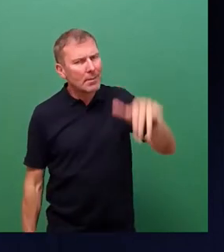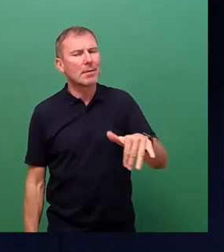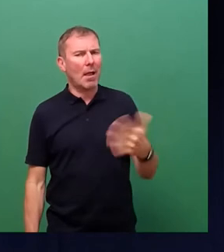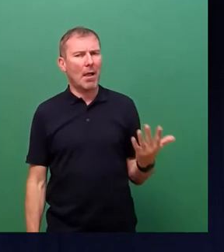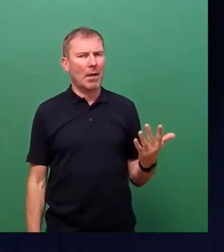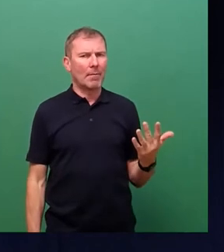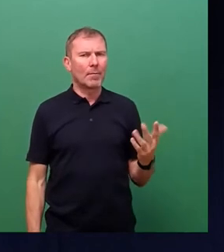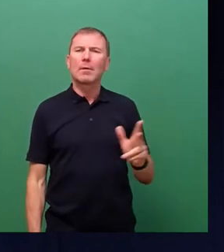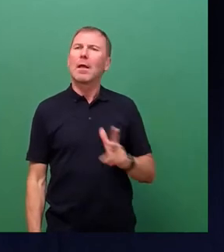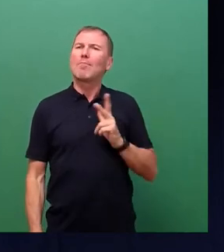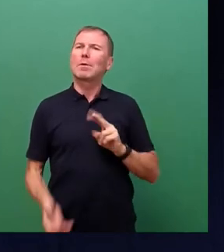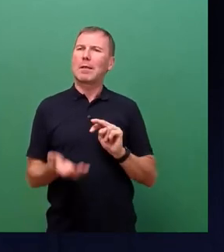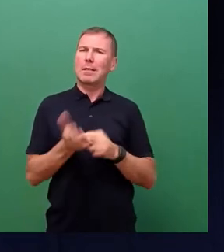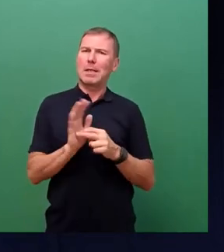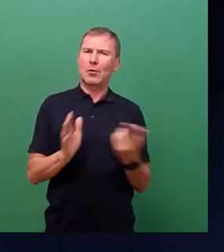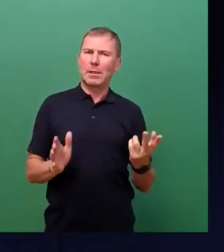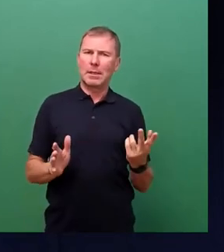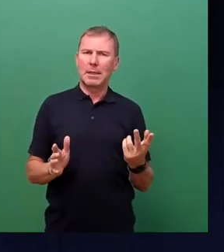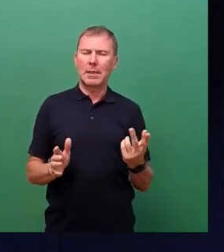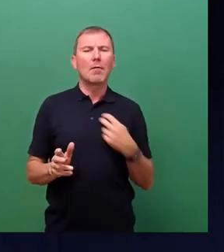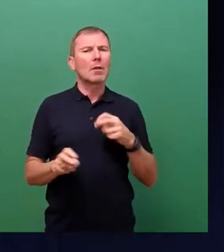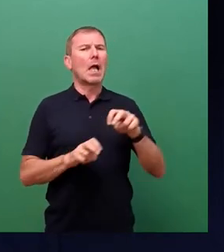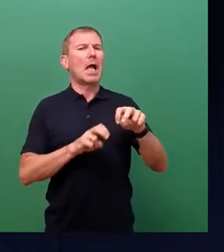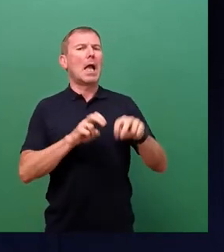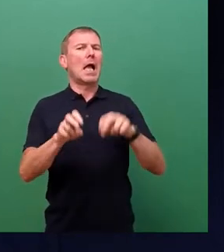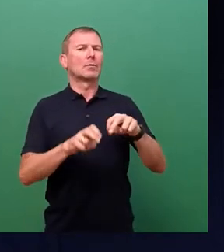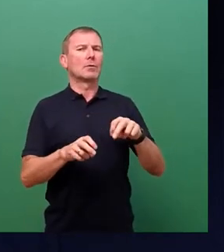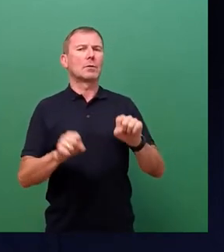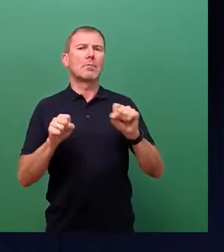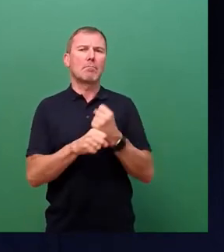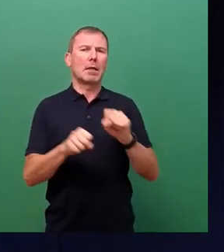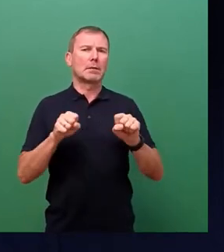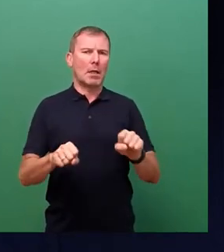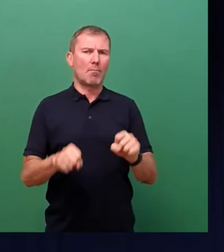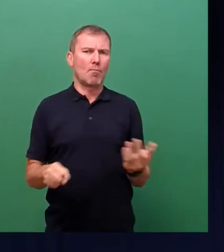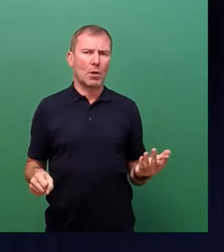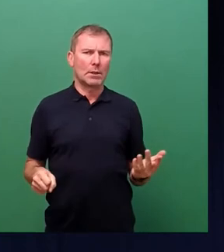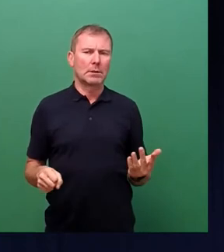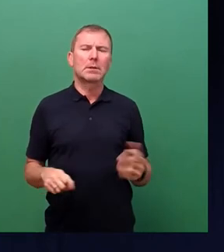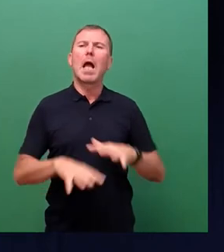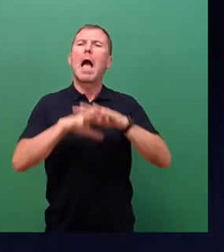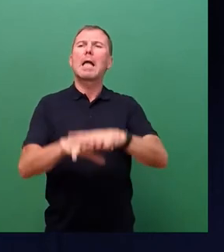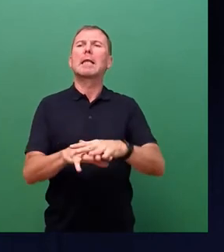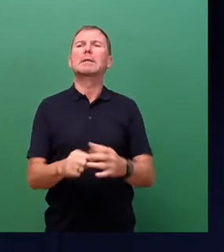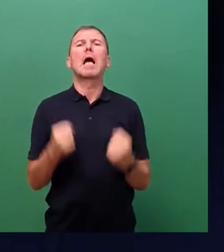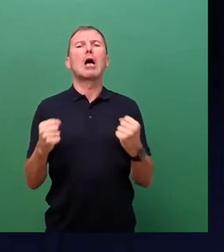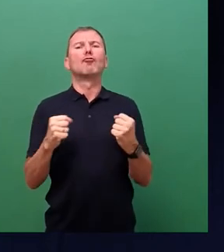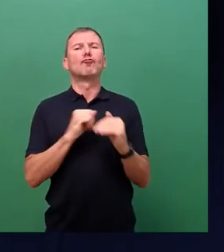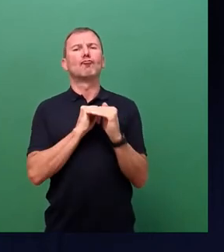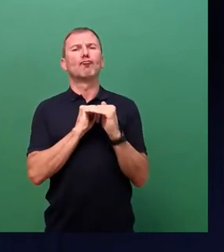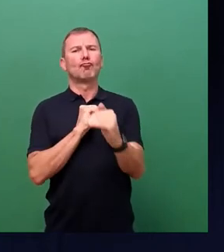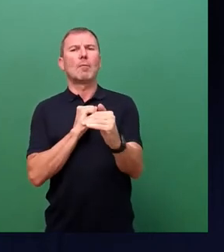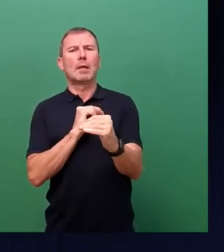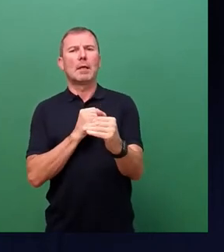modernen Technologie wird dadurch ausgenutzt oder ermöglicht, die Netzstabilität auch im transienten Bereich aufrechtzuerhalten.